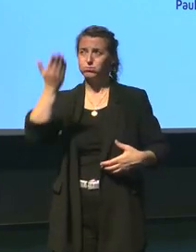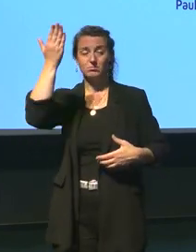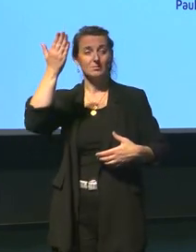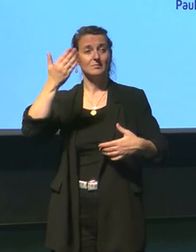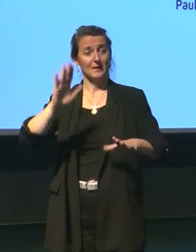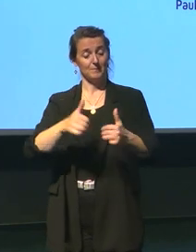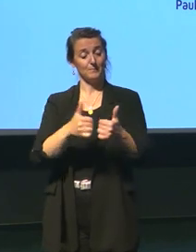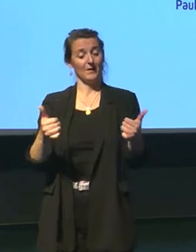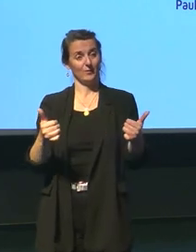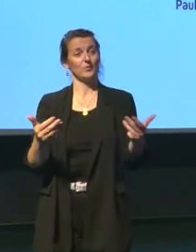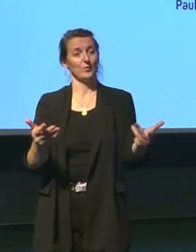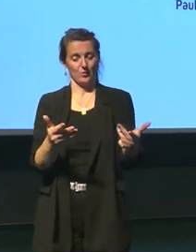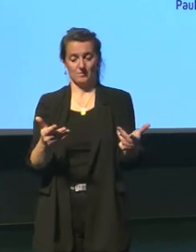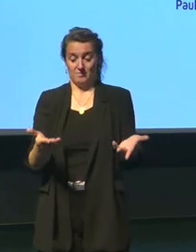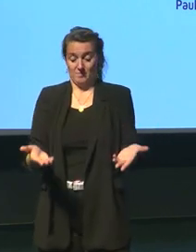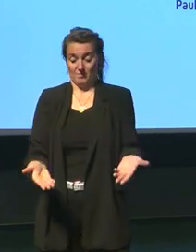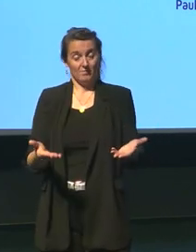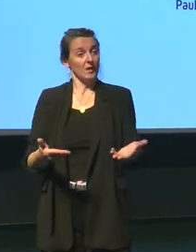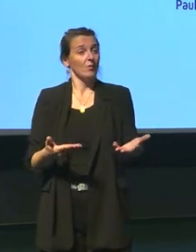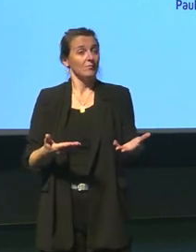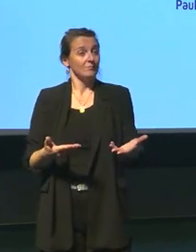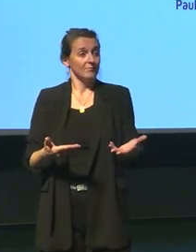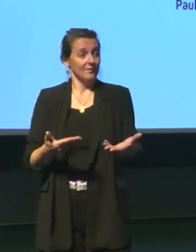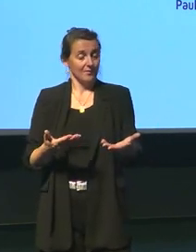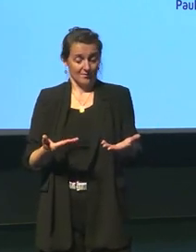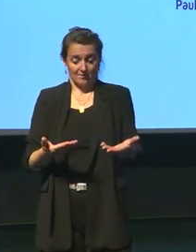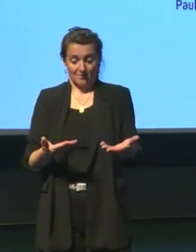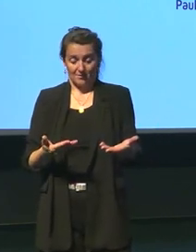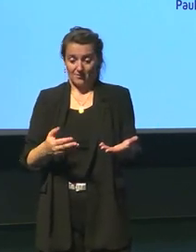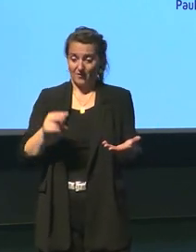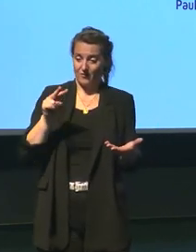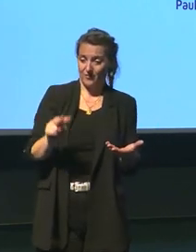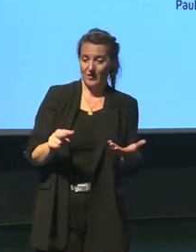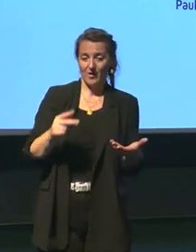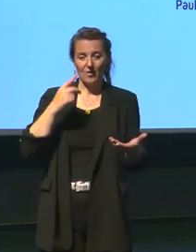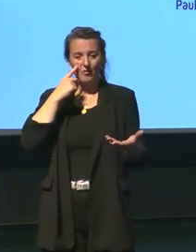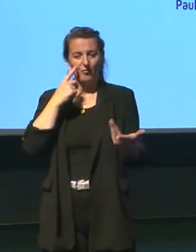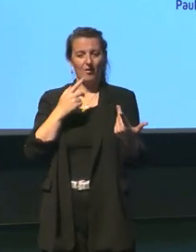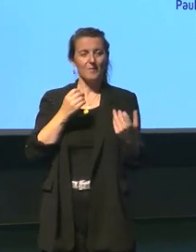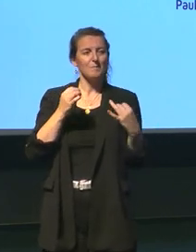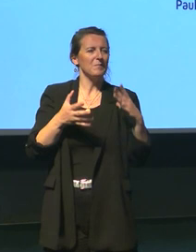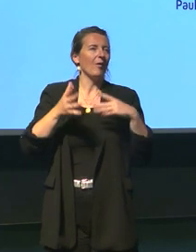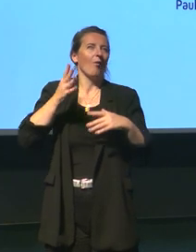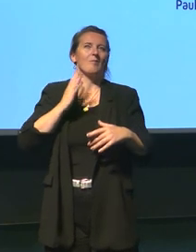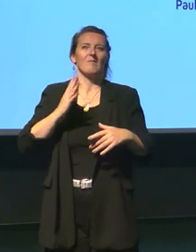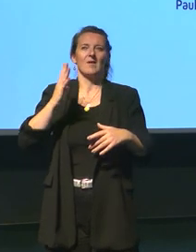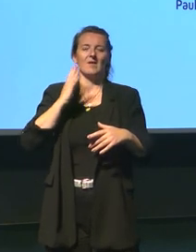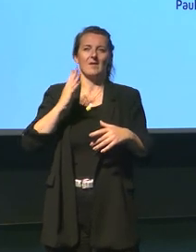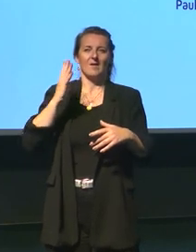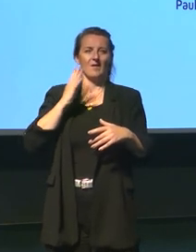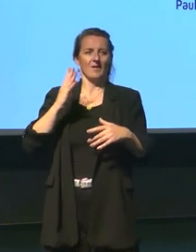paradoxalement on est dans un monde où effectivement on revoit ressurvir les démons du passé des milles